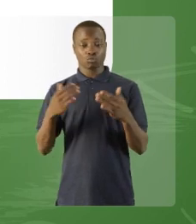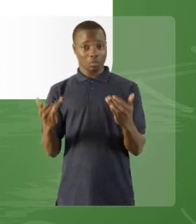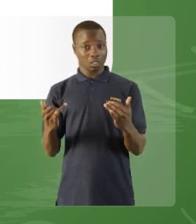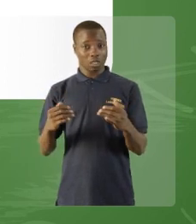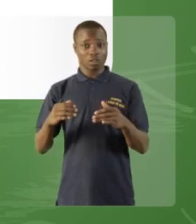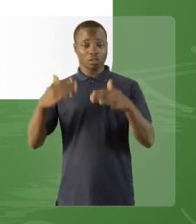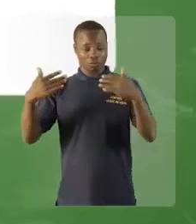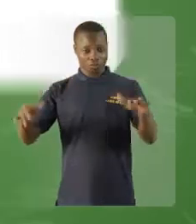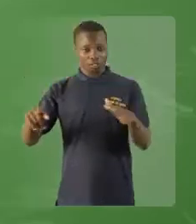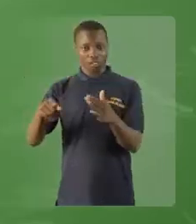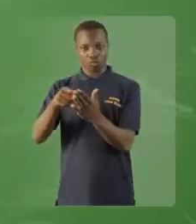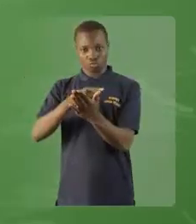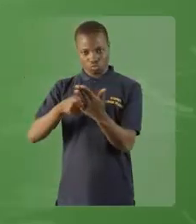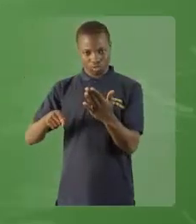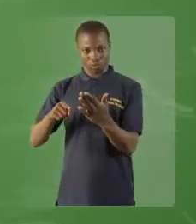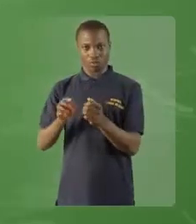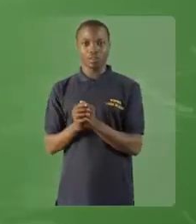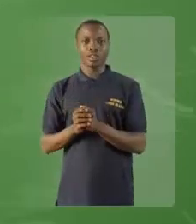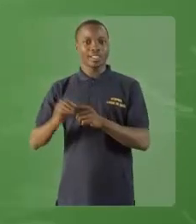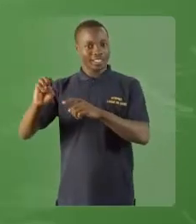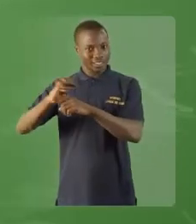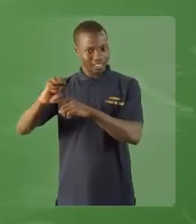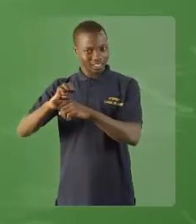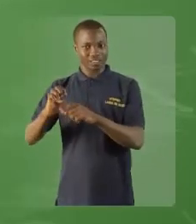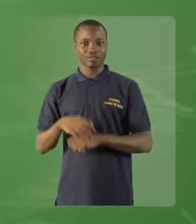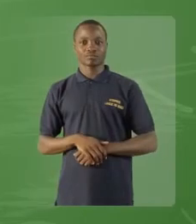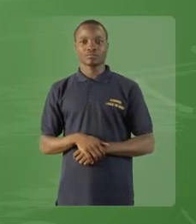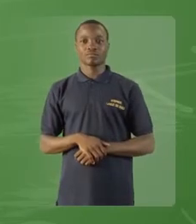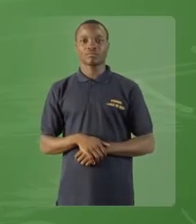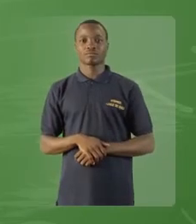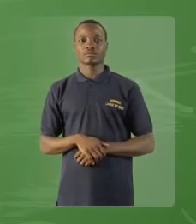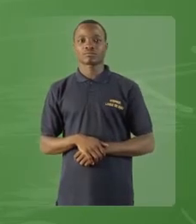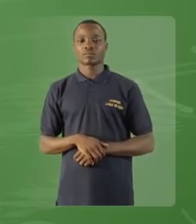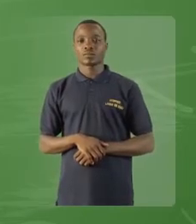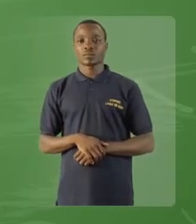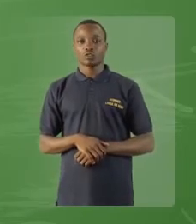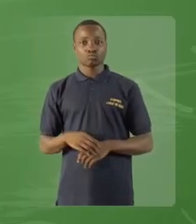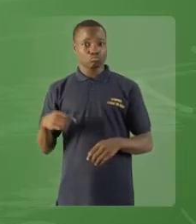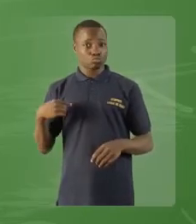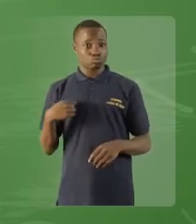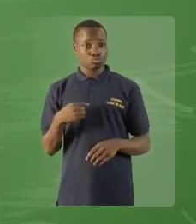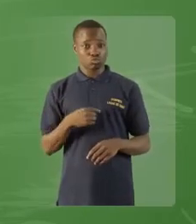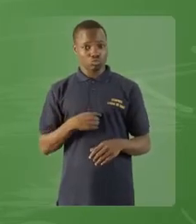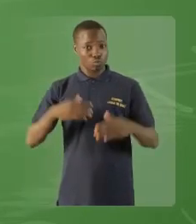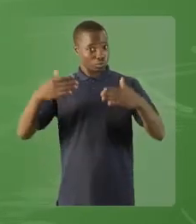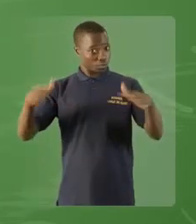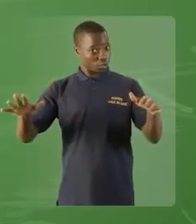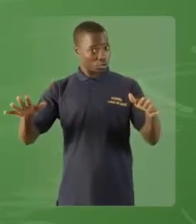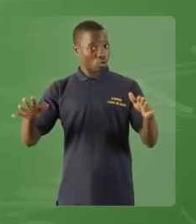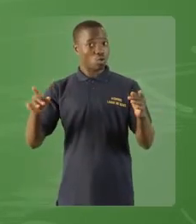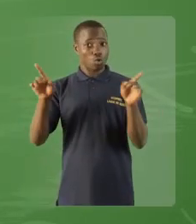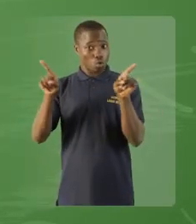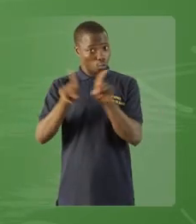personne. Bien, chers élèves, nous venons de terminer la correction de notre